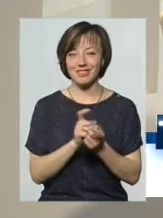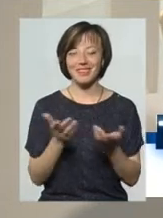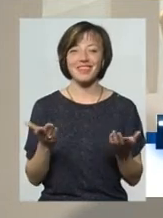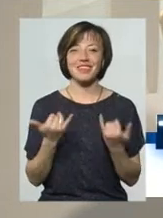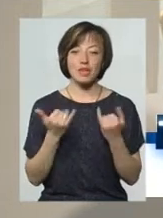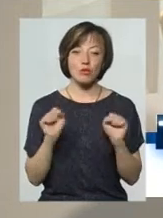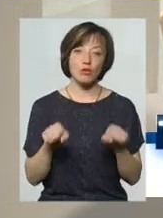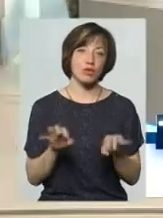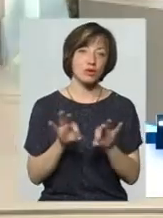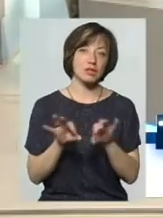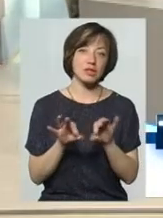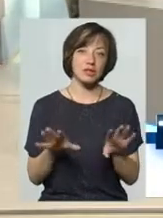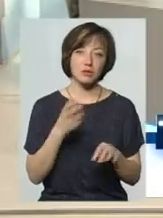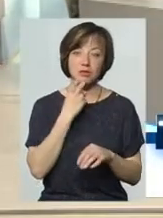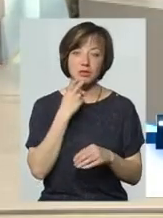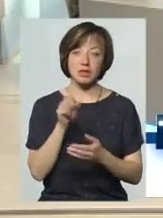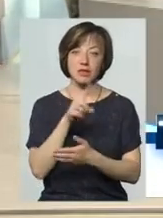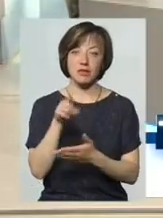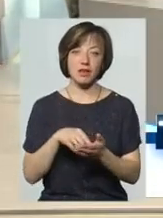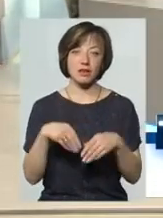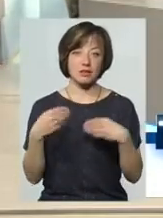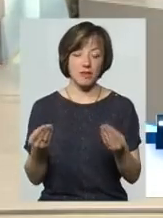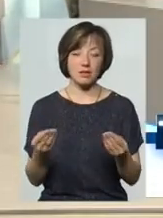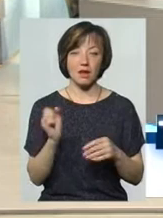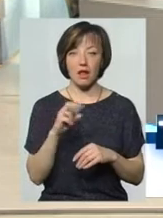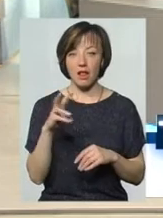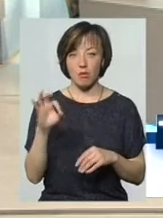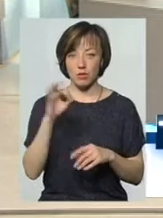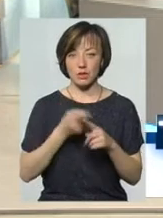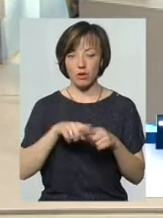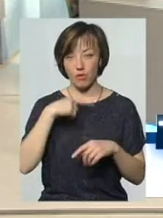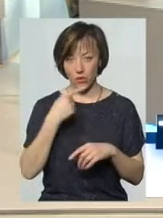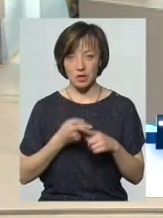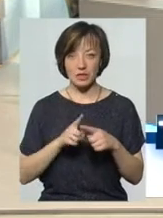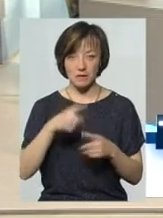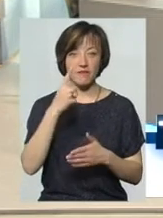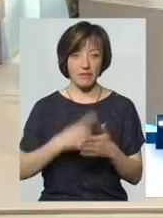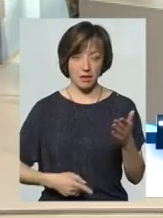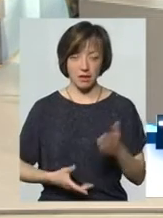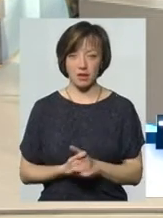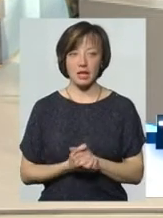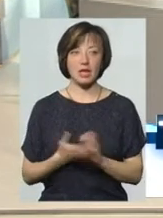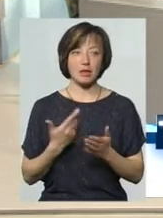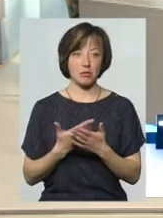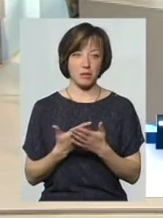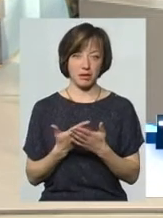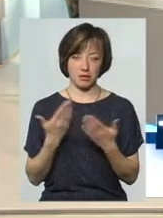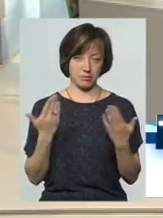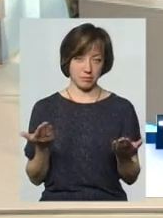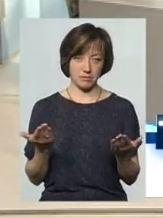тому зараз буде можливо навіть і смішні запитання задавати, але про це говорять, і в це свято вірять. Ну от одне з них,